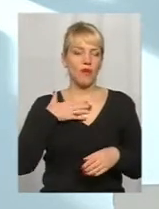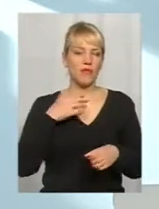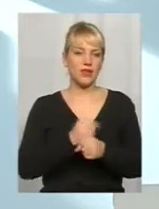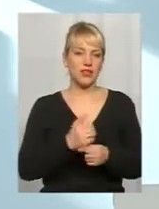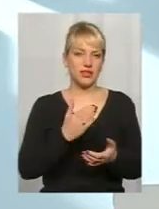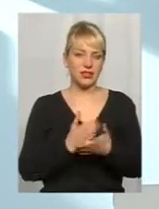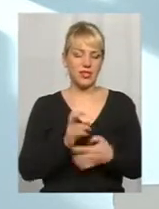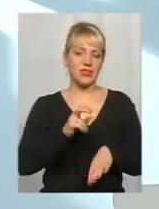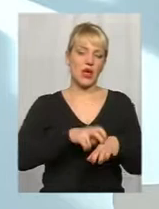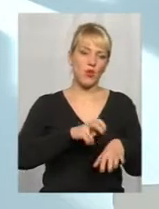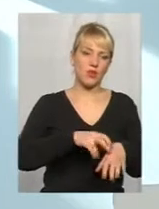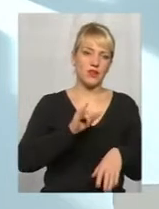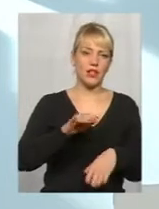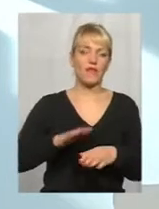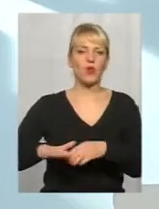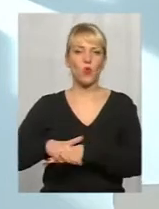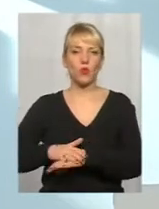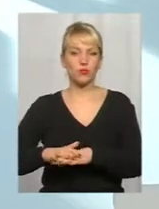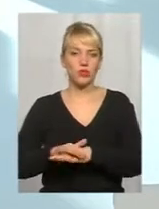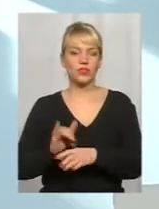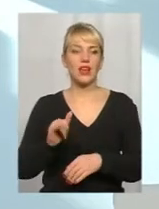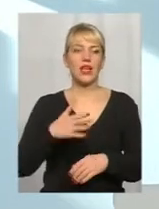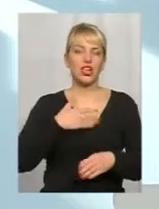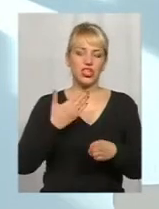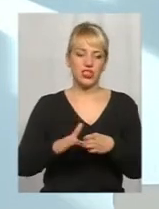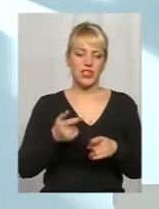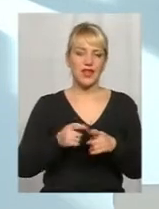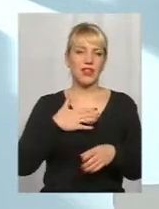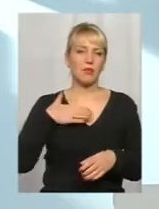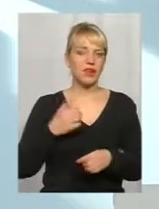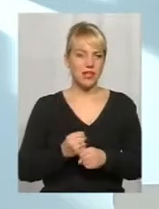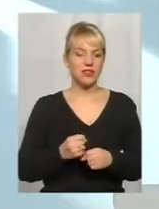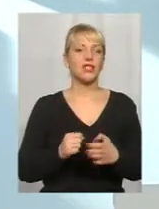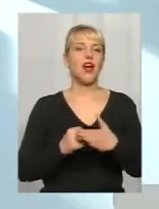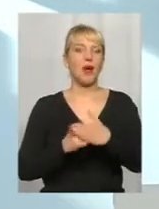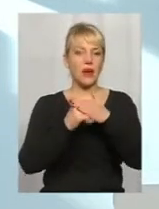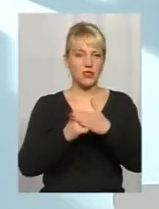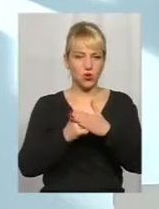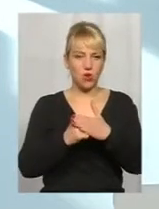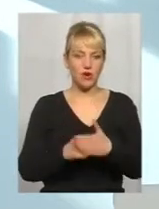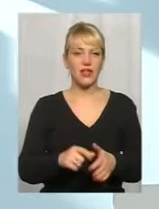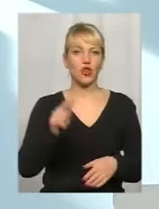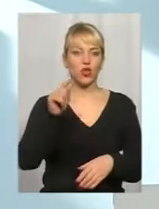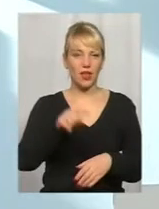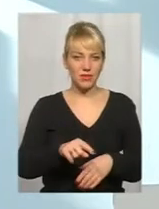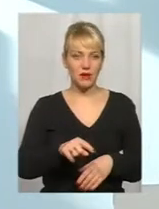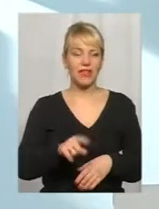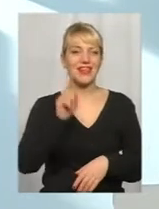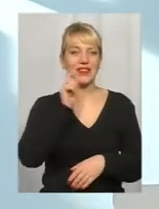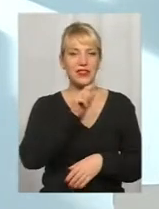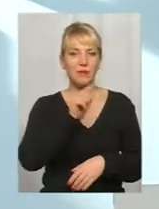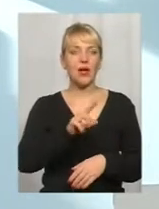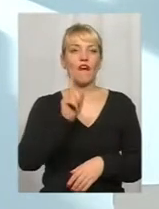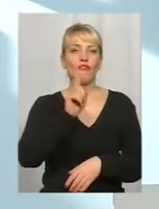там і у медиків, і у обществу, і так далі, частина цих претензій обоснована, тем не мене, там все-таки